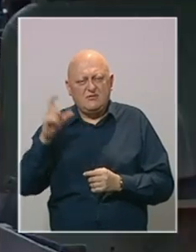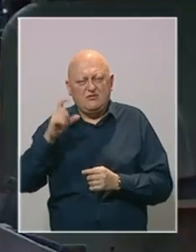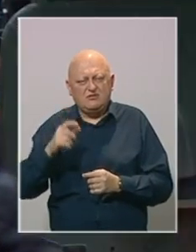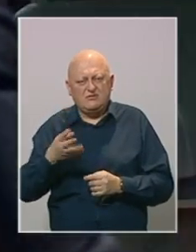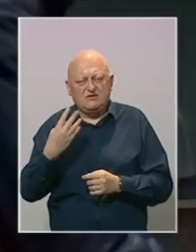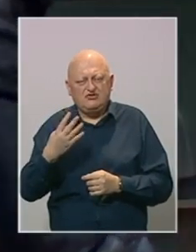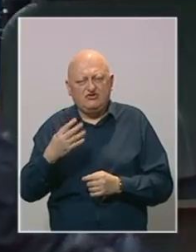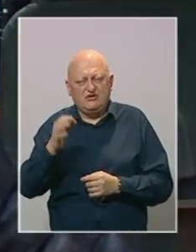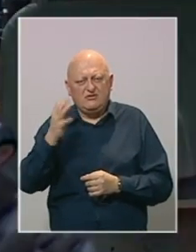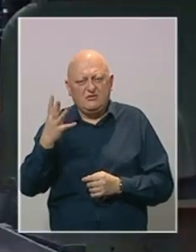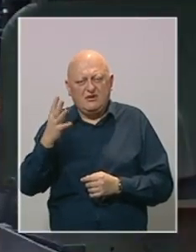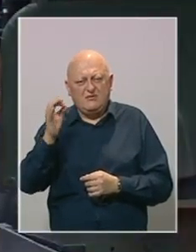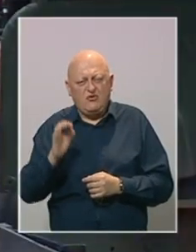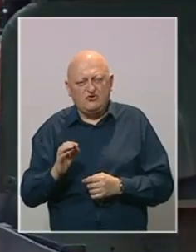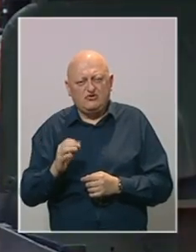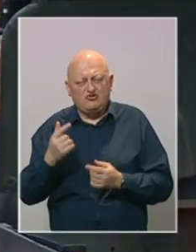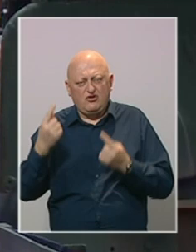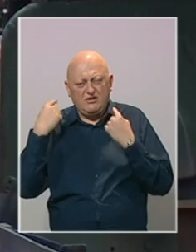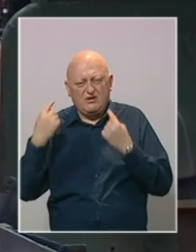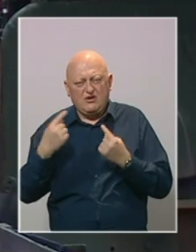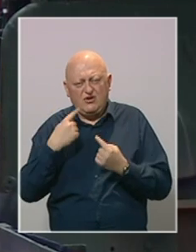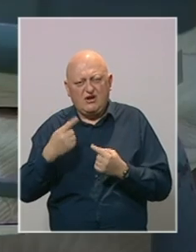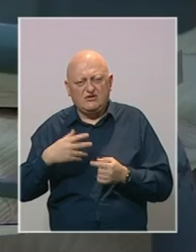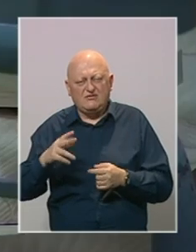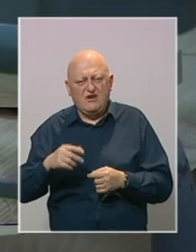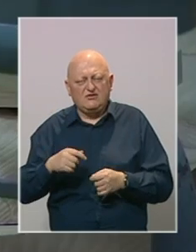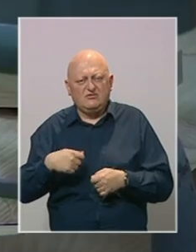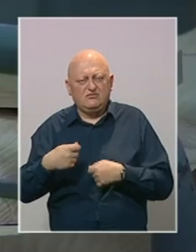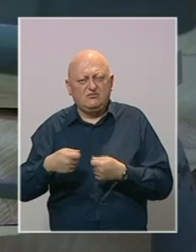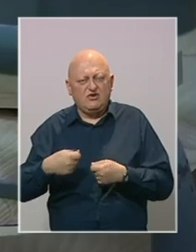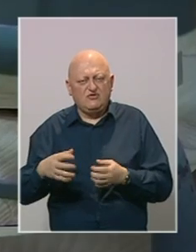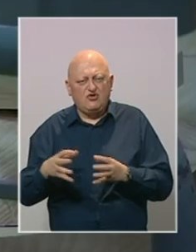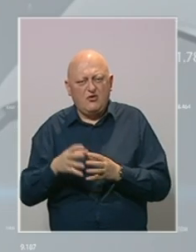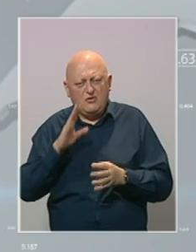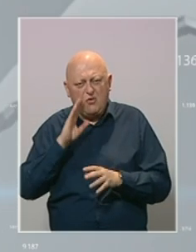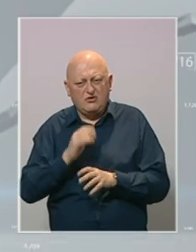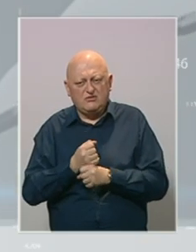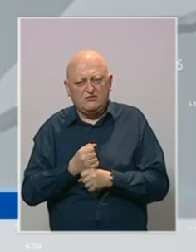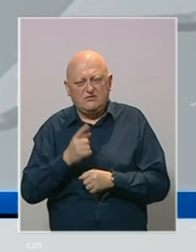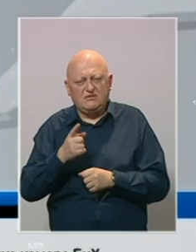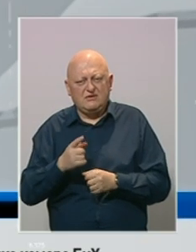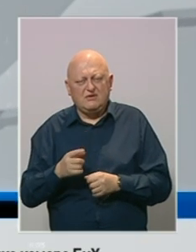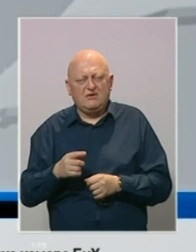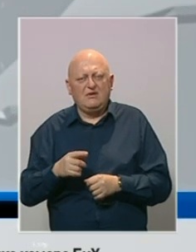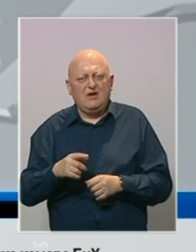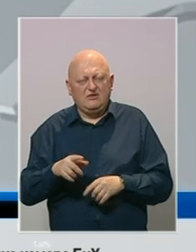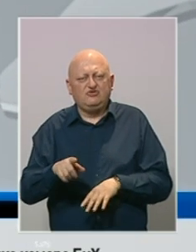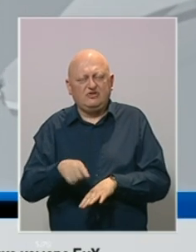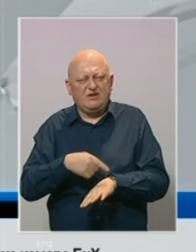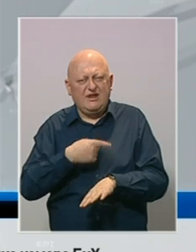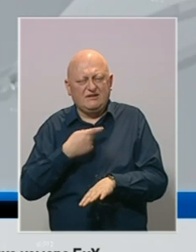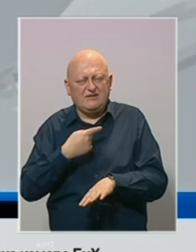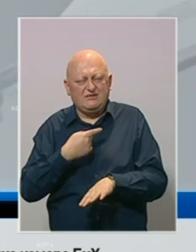za više od 45%, što je rekord, kažu u vanjsko-trgovinskoj komori BiH. Taj trend će se zasigurno